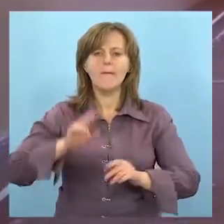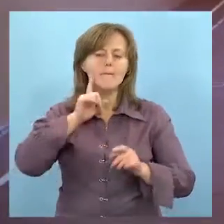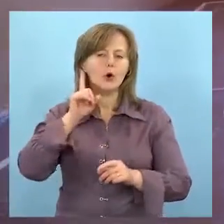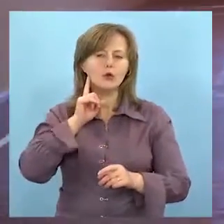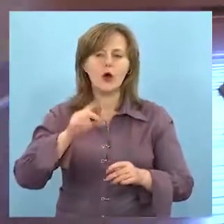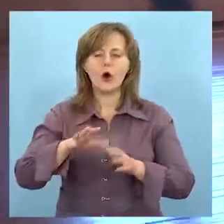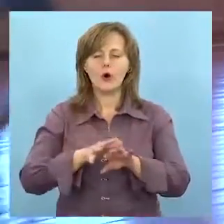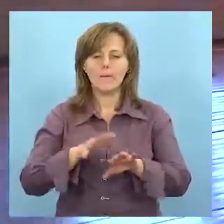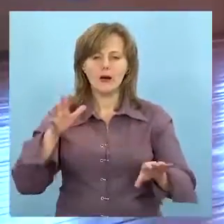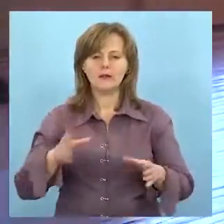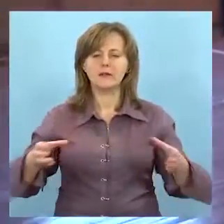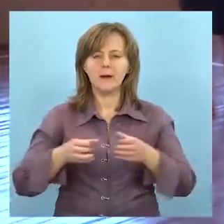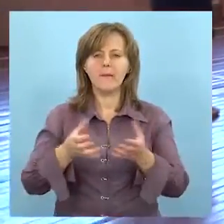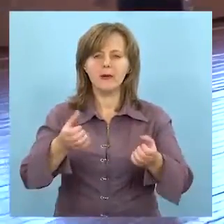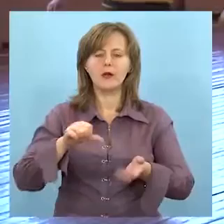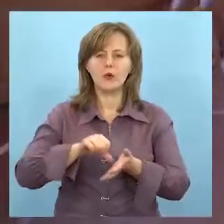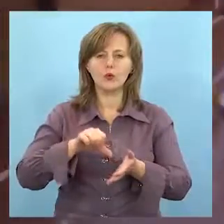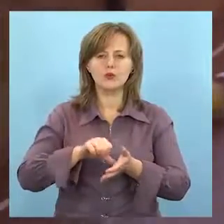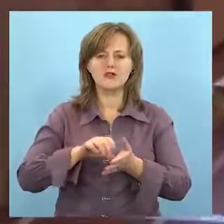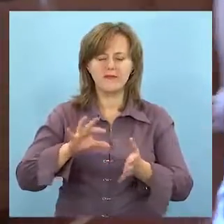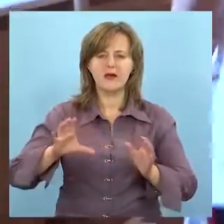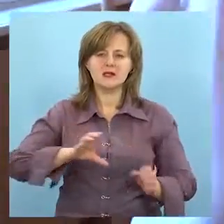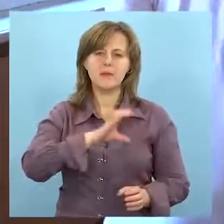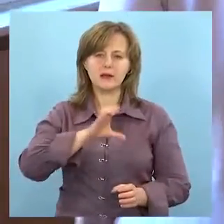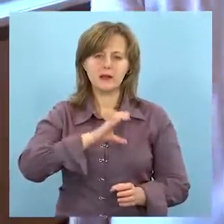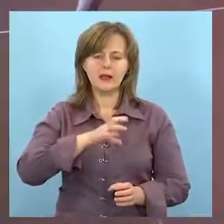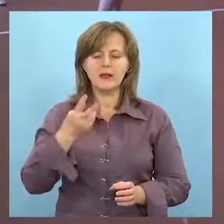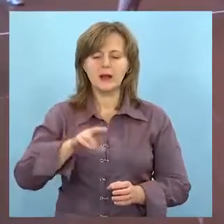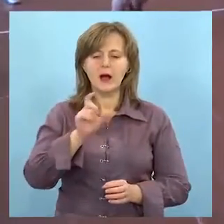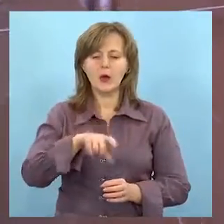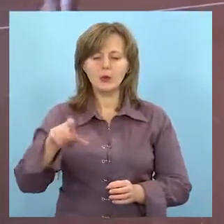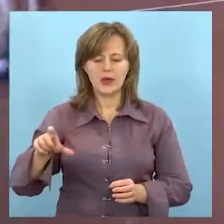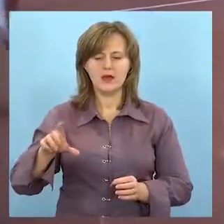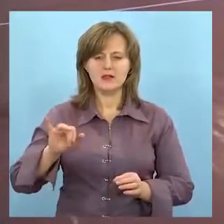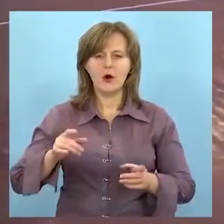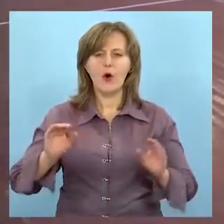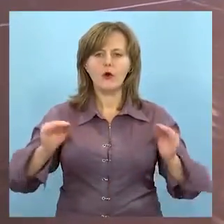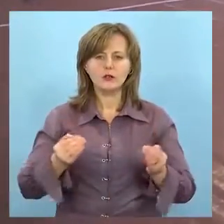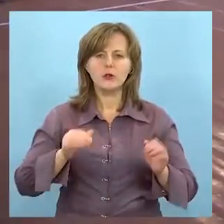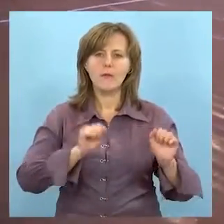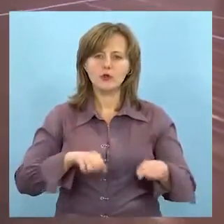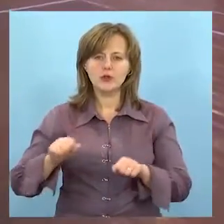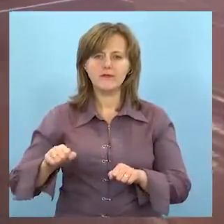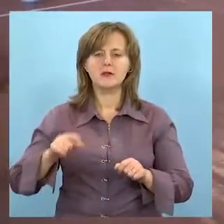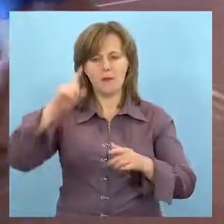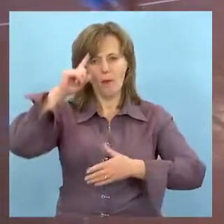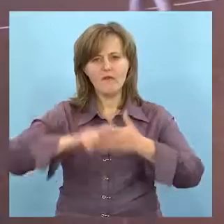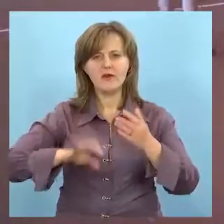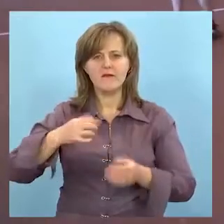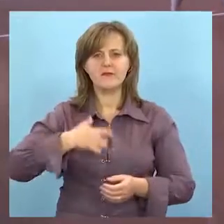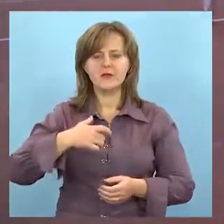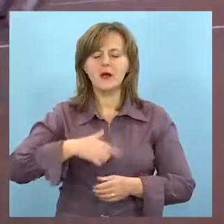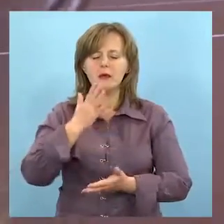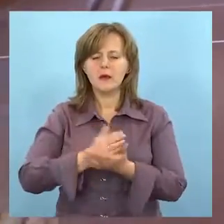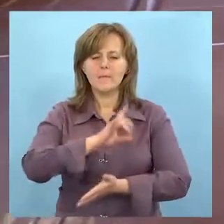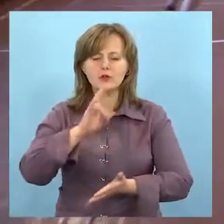щороку бере участь у фіналі всеукраїнської спартакіади серед людей з обмеженими фізичними можливостями «Повір у себе». Є постійним